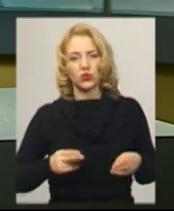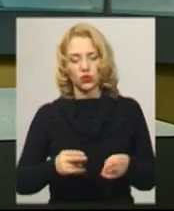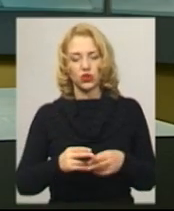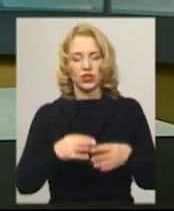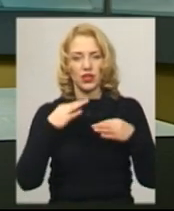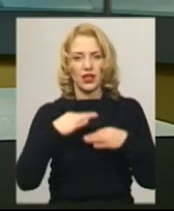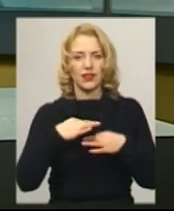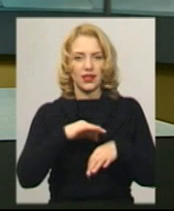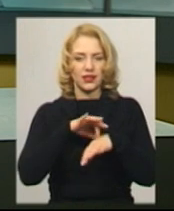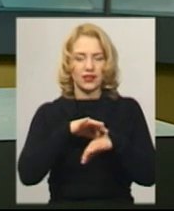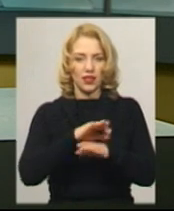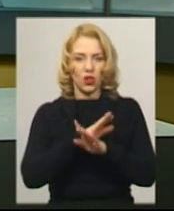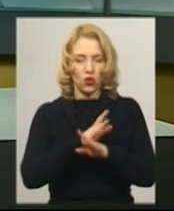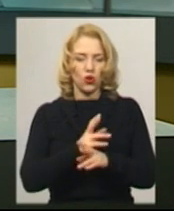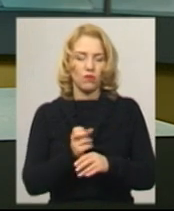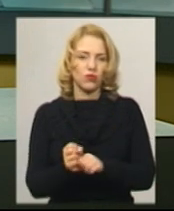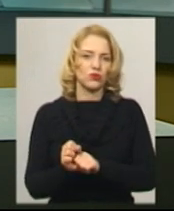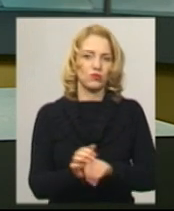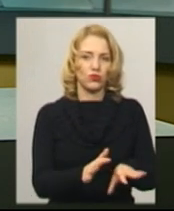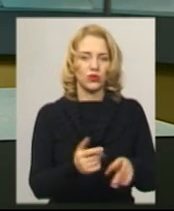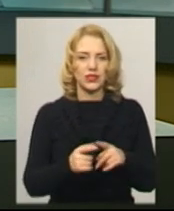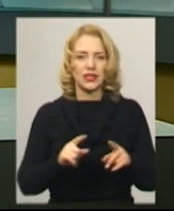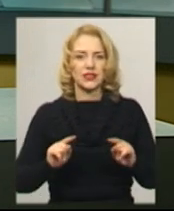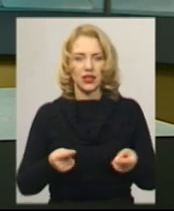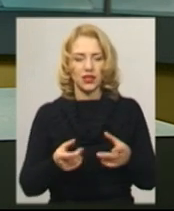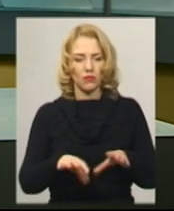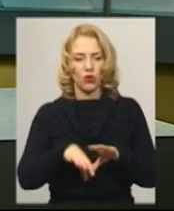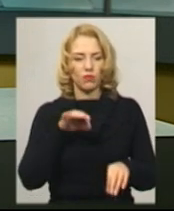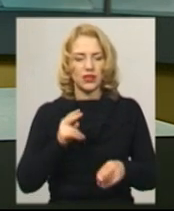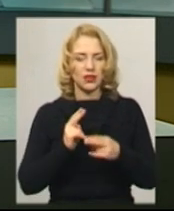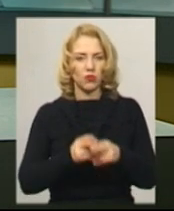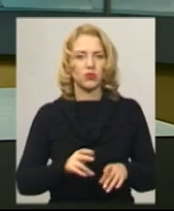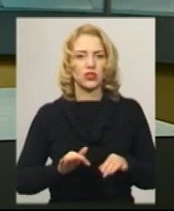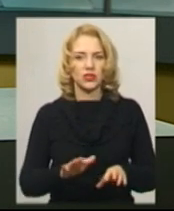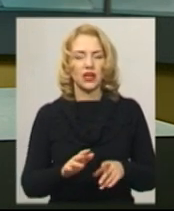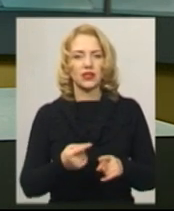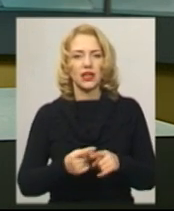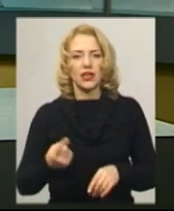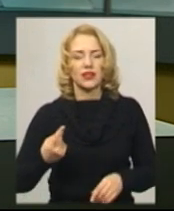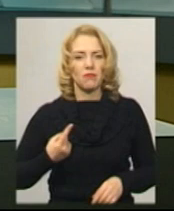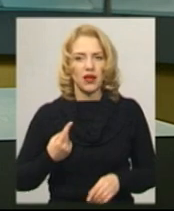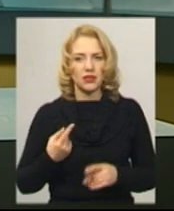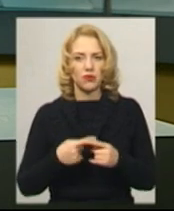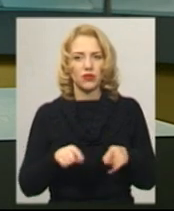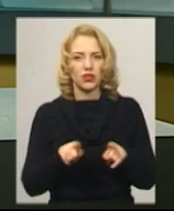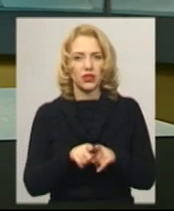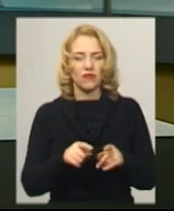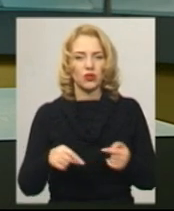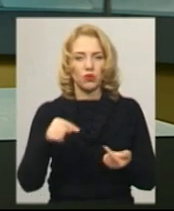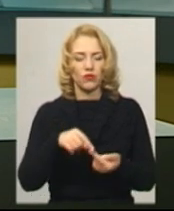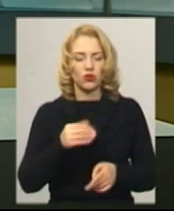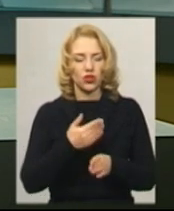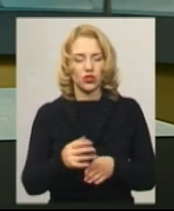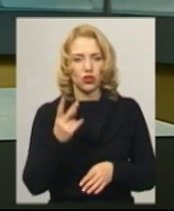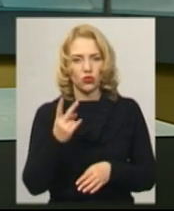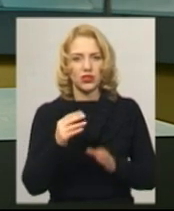позбулися, каже Інна Глега. Затриманим обрали запобіжний захід у вигляді тримання під вартою. Додає відповідно до частини 2